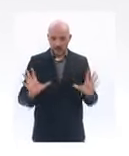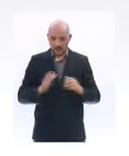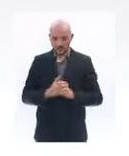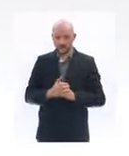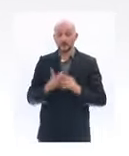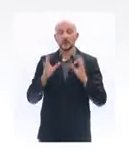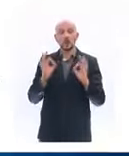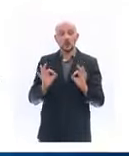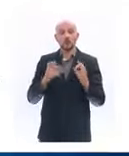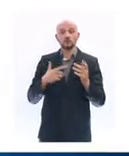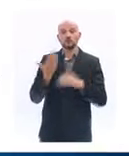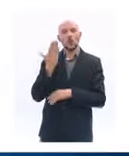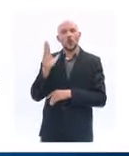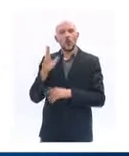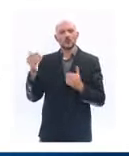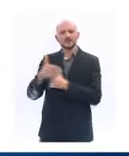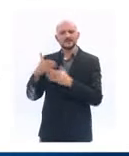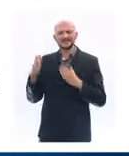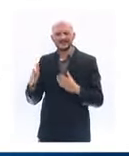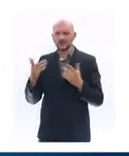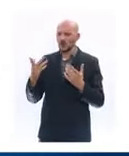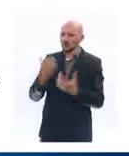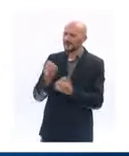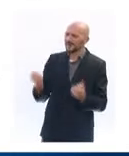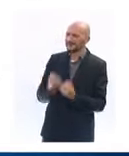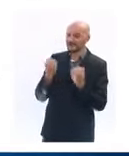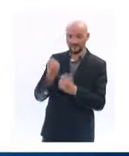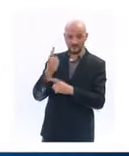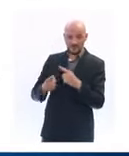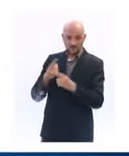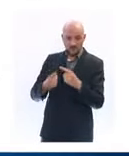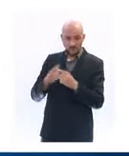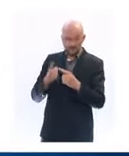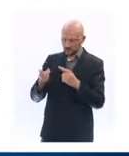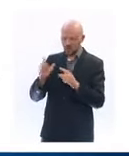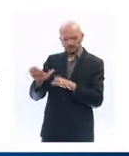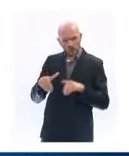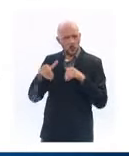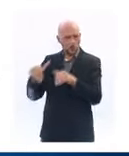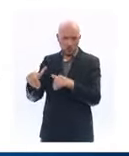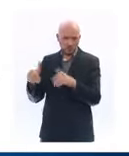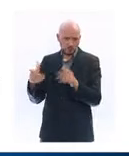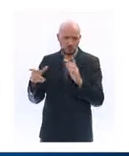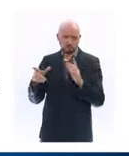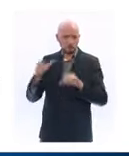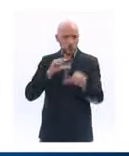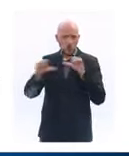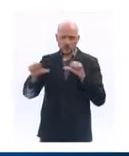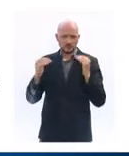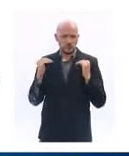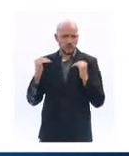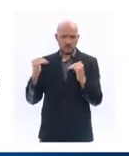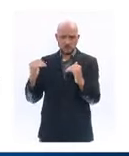autres secteurs, le dispositif d'activité partielle sera maintenu et prolongé aux conditions actuelles jusqu'au 31